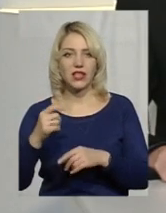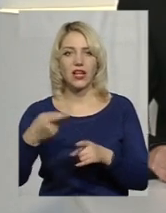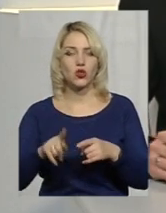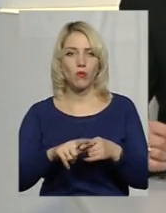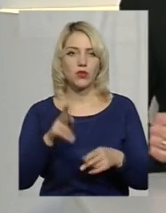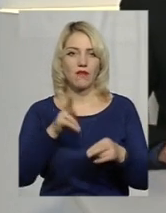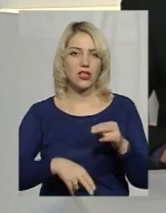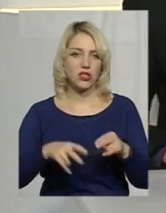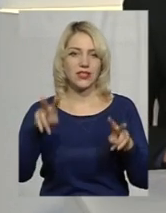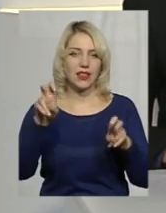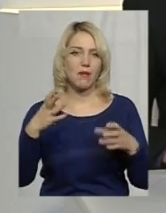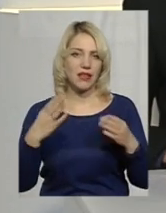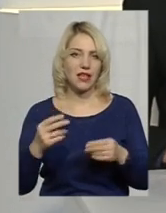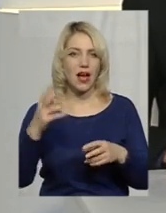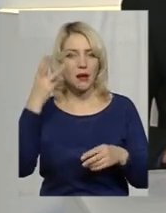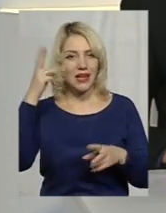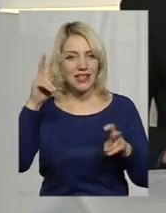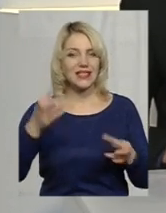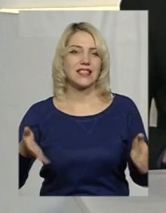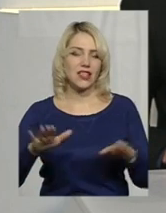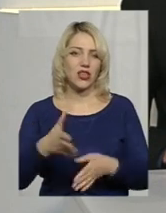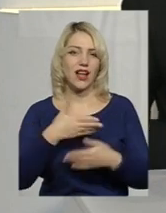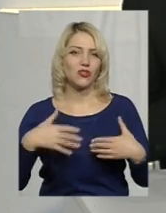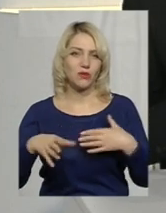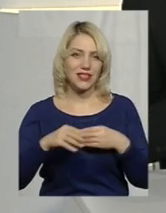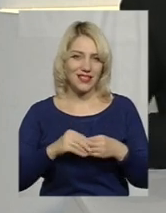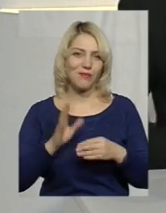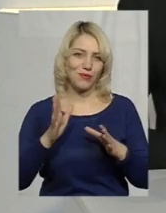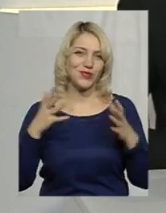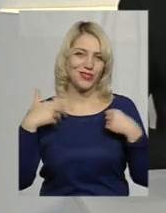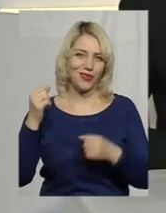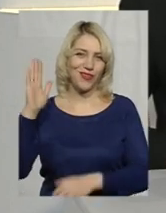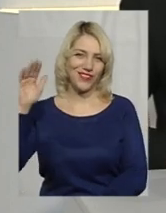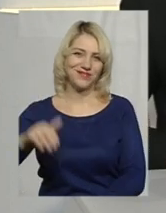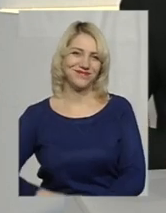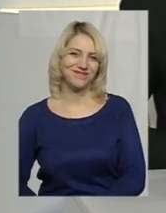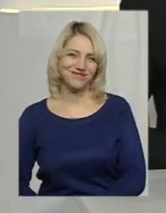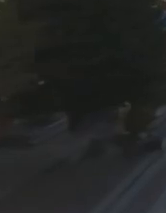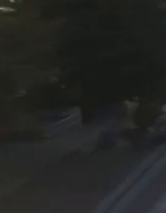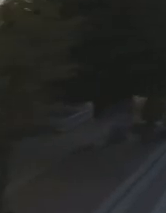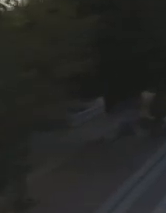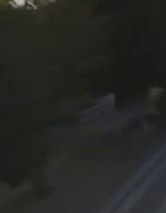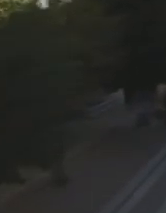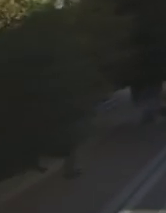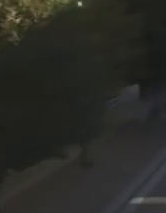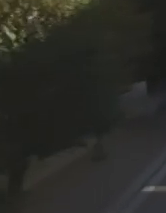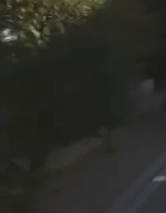завершуємо програму «Тема Дня Хмельницький». Залишайтесь разом із нами і будьте здорові! Дякую